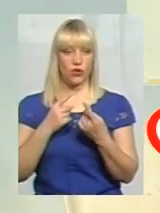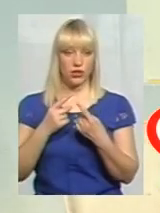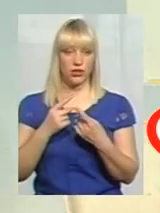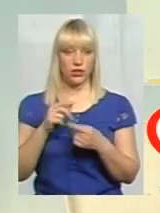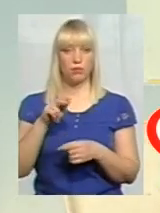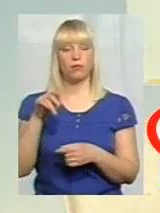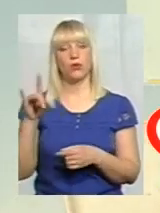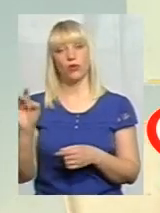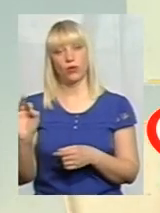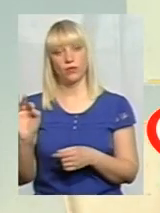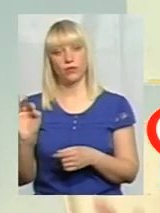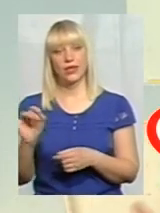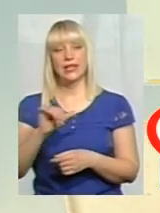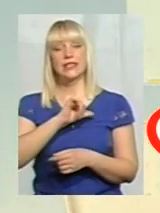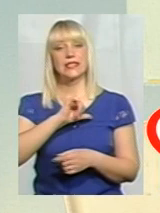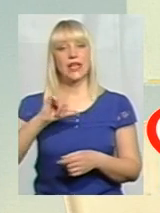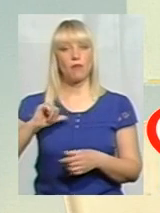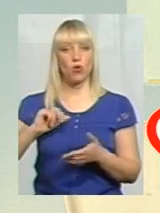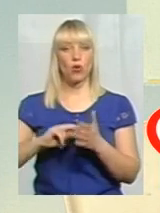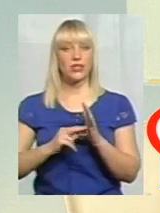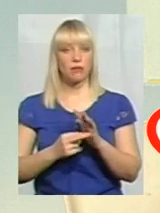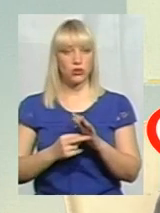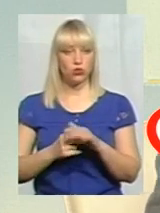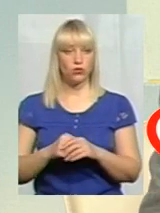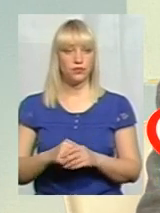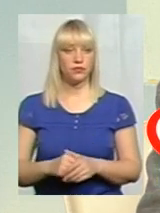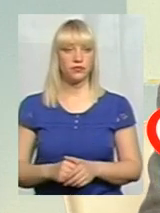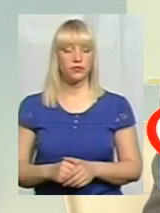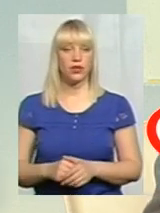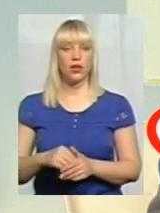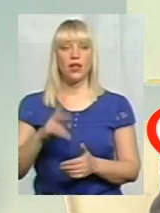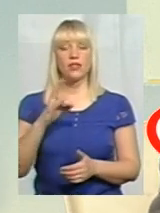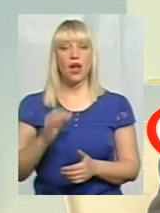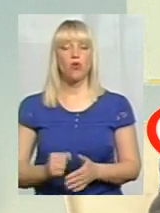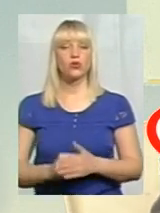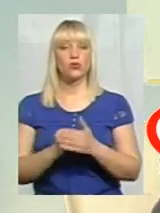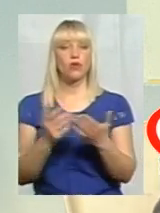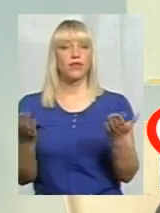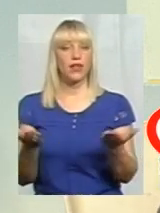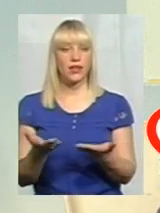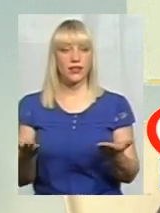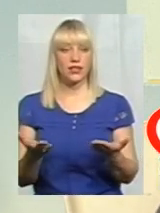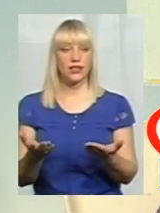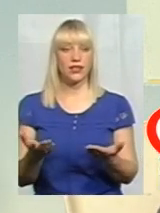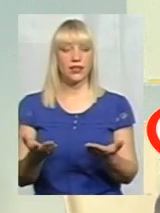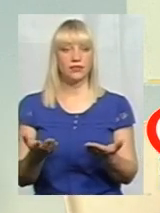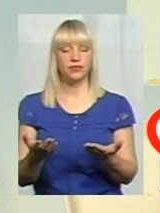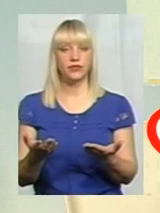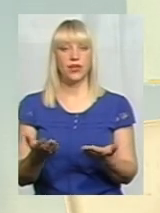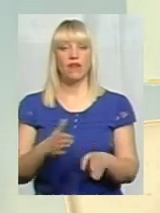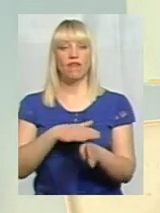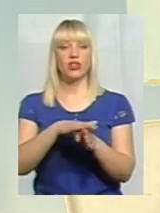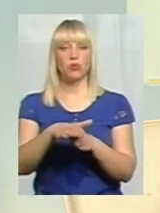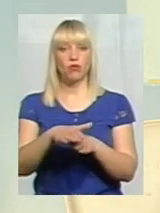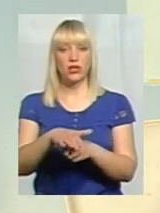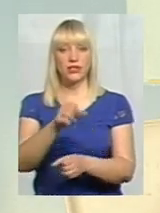про саму концепцію, на основі якої відбувається